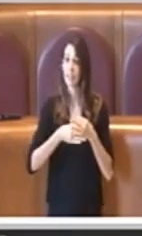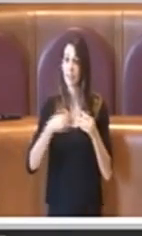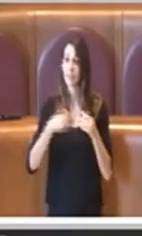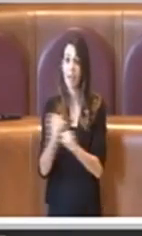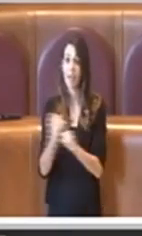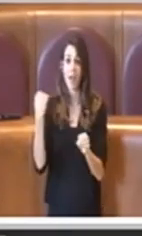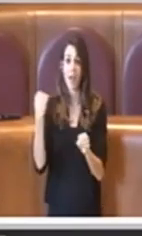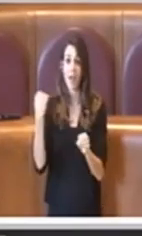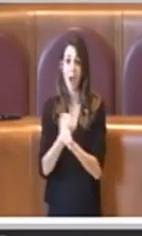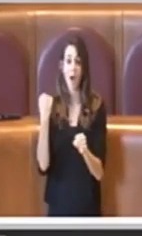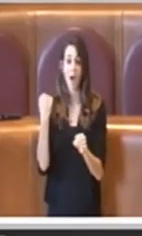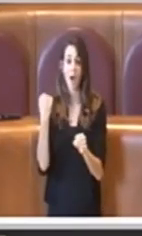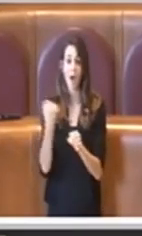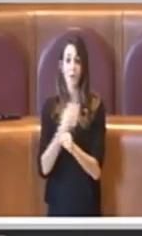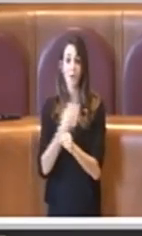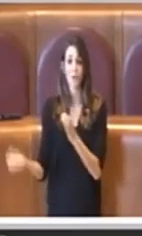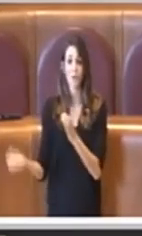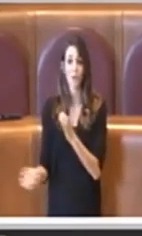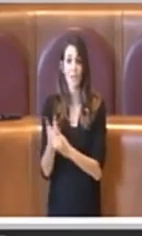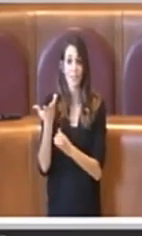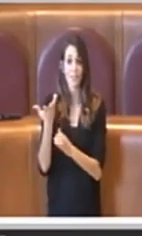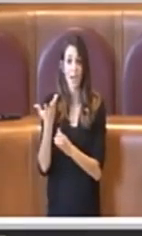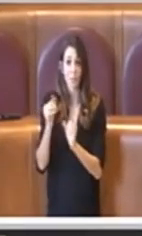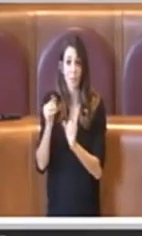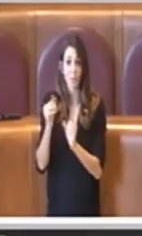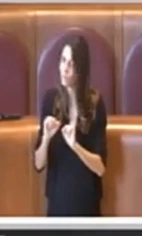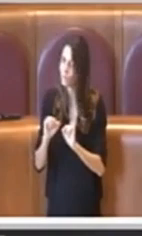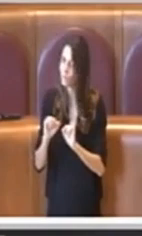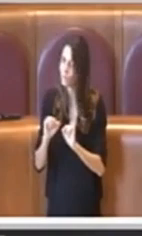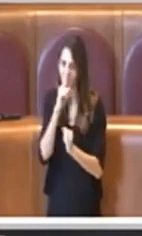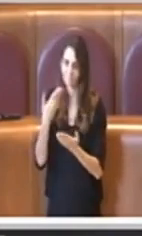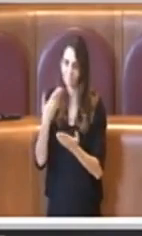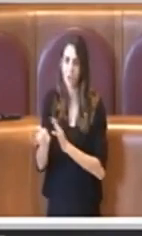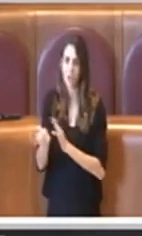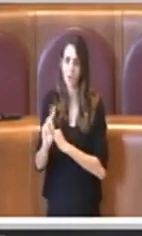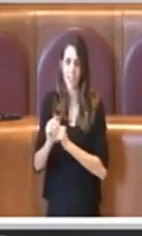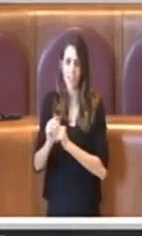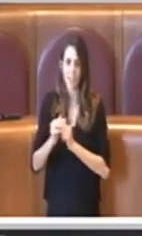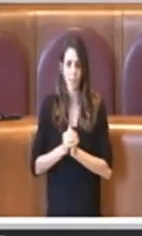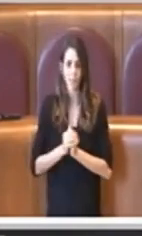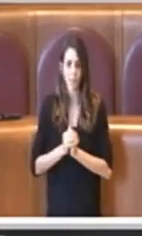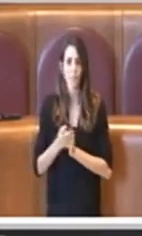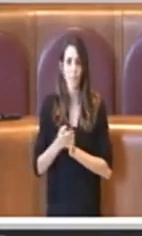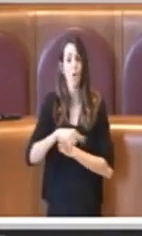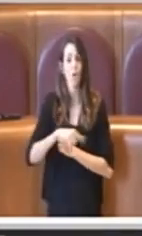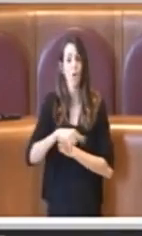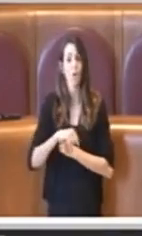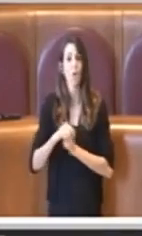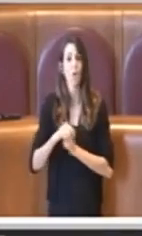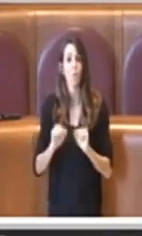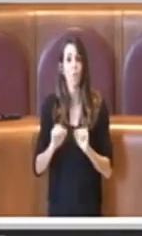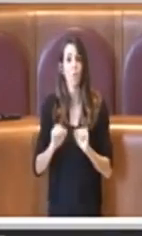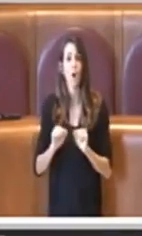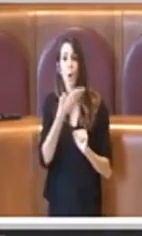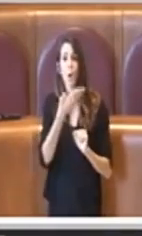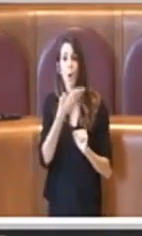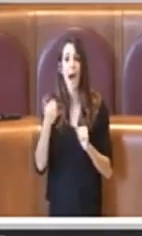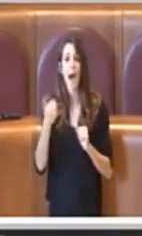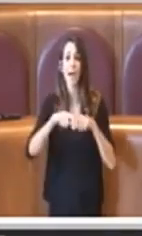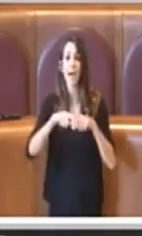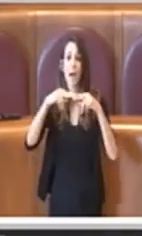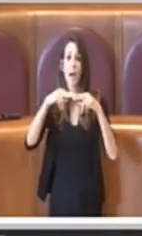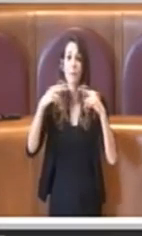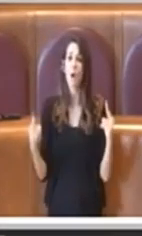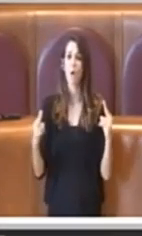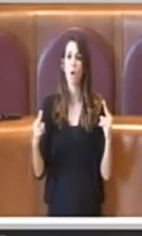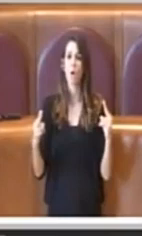di mobilità che si andava a realizzare. Quindi non ci possiamo ancora appellare al manca il ponticello perché